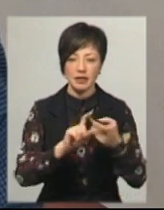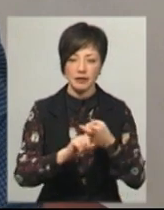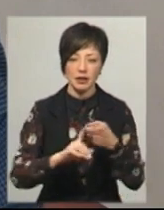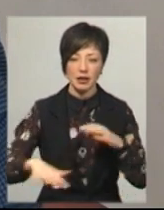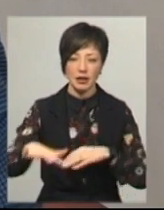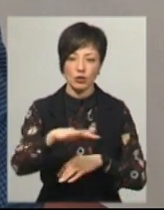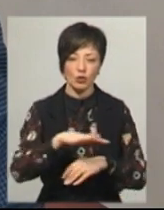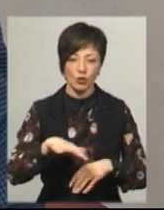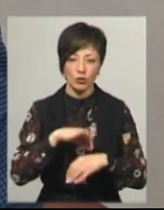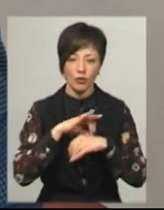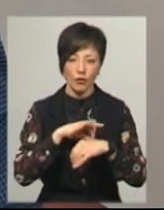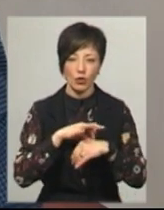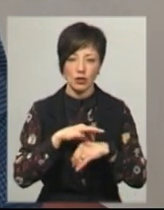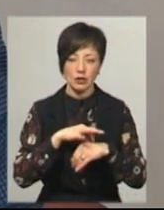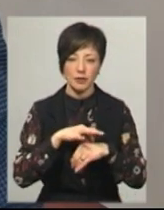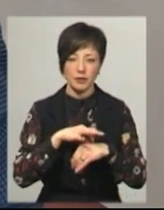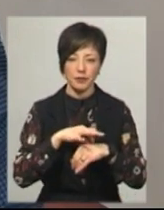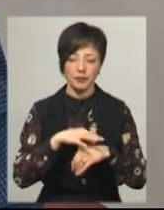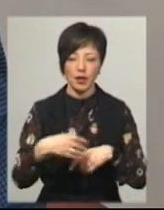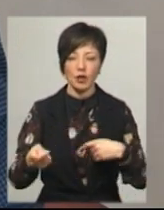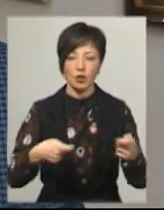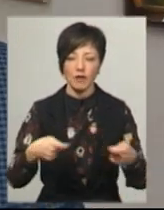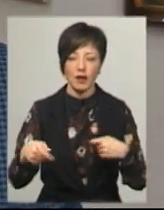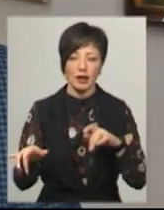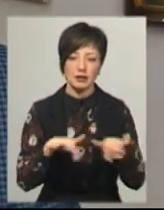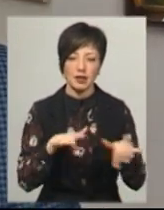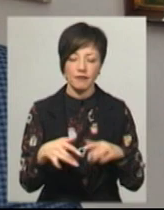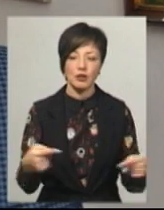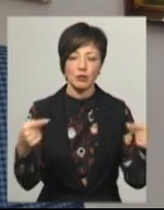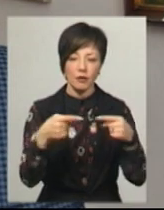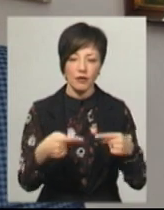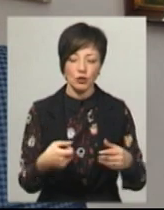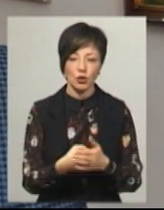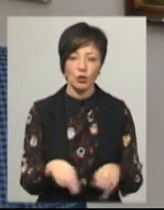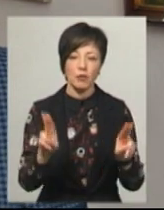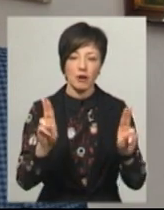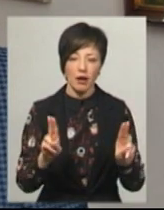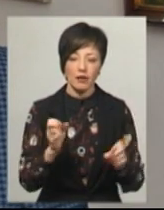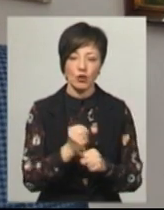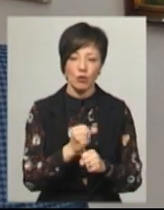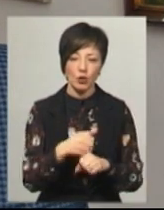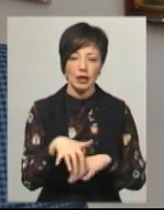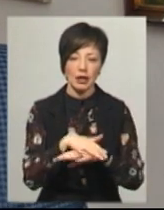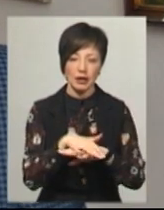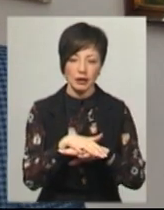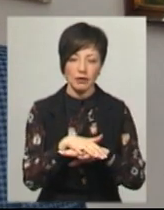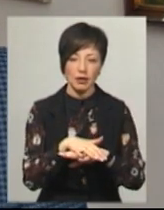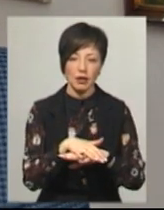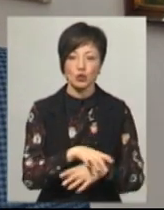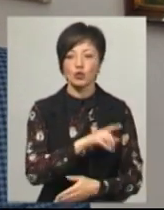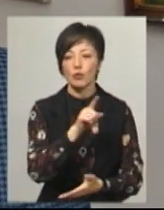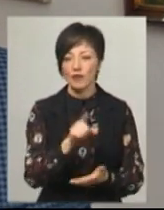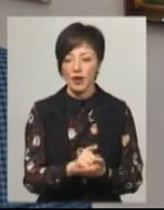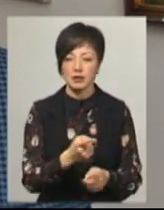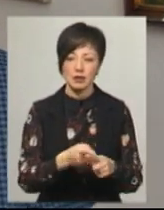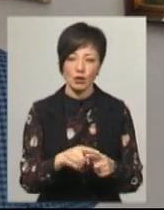на якій проводиться торгівельна діяльність. Відповідно до правил роботи ринків, вони зобов